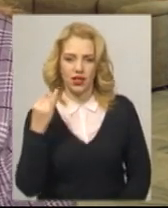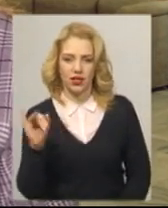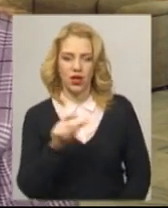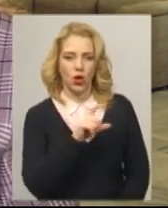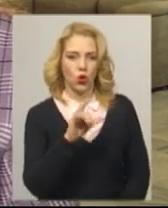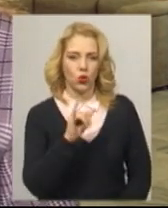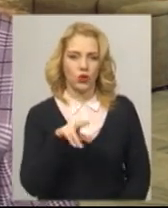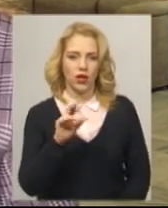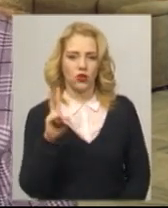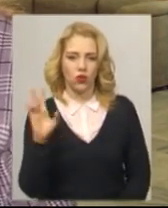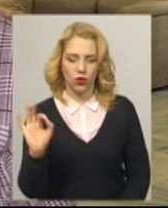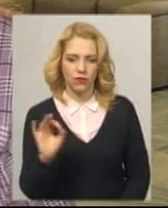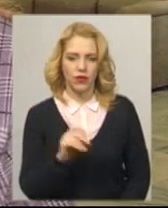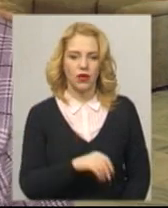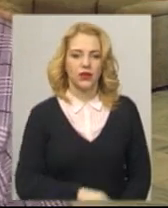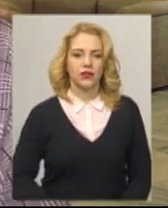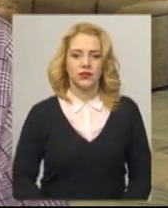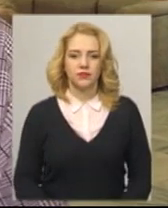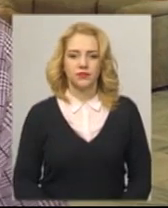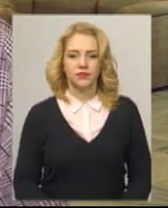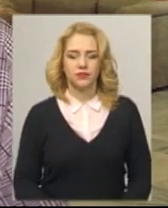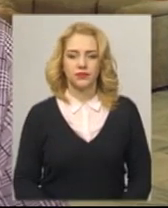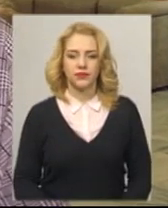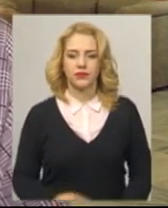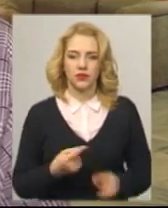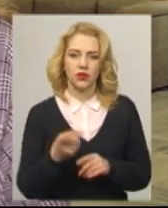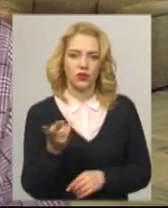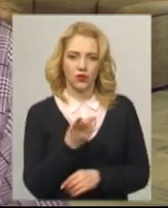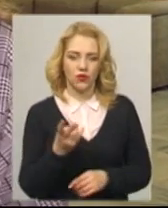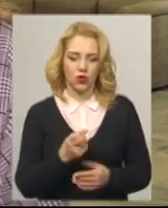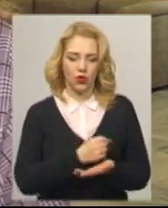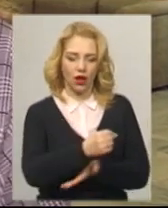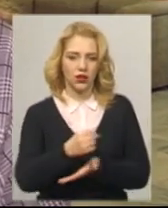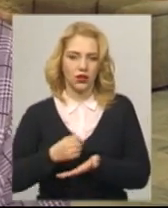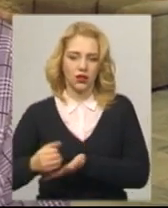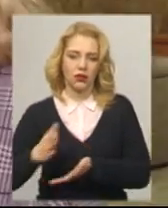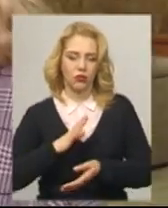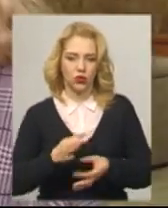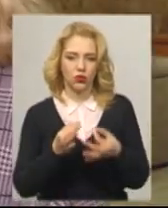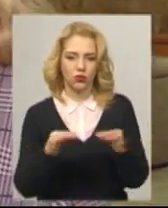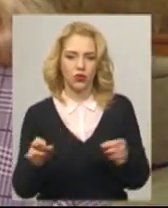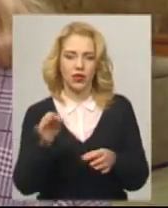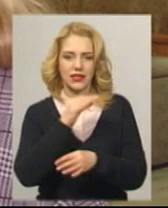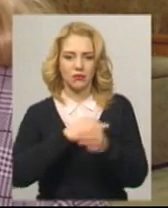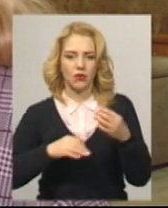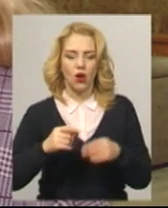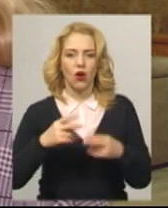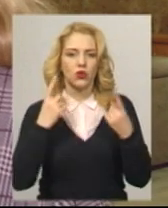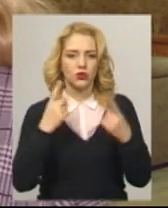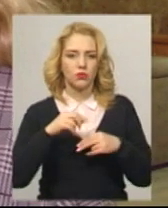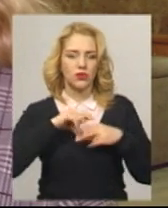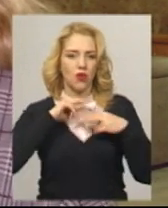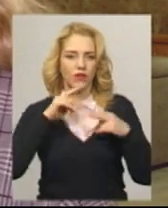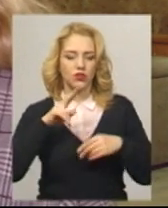Олександр Іванович, Побережний Анатолій Іванович. Ці двоє кандидатів були допущені до співбесіди. Таких особих зауважень по